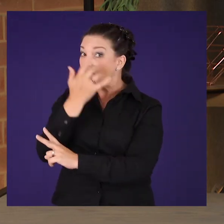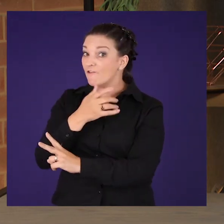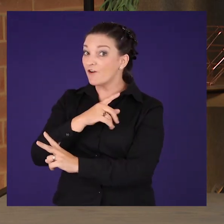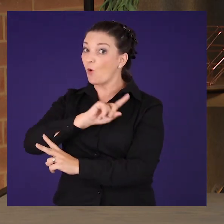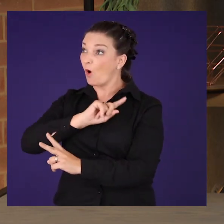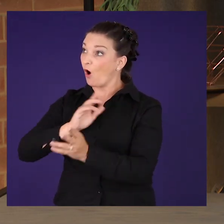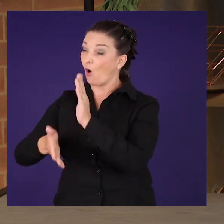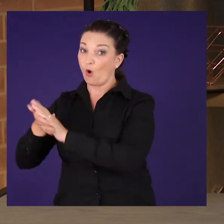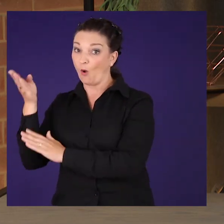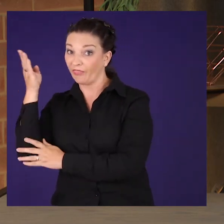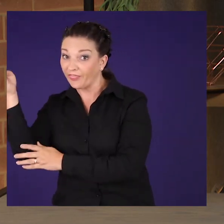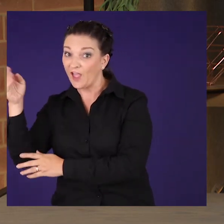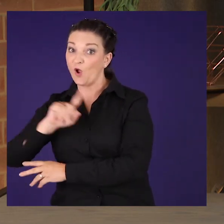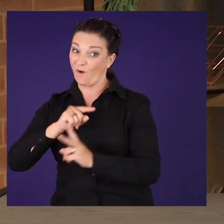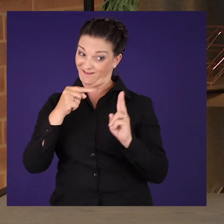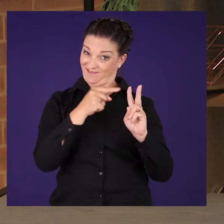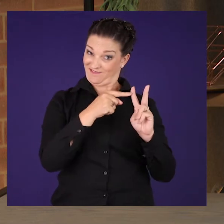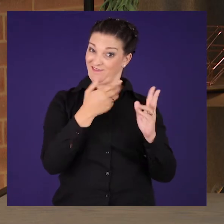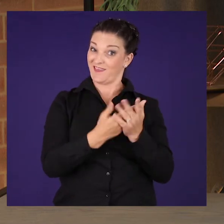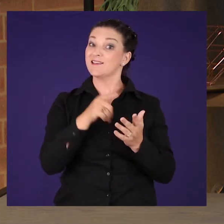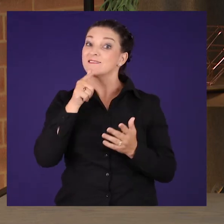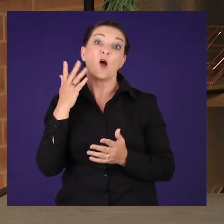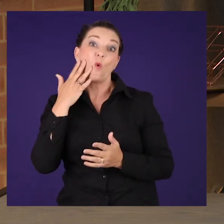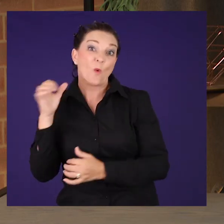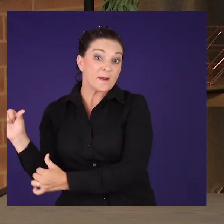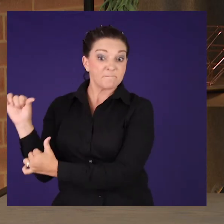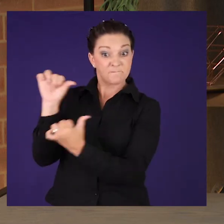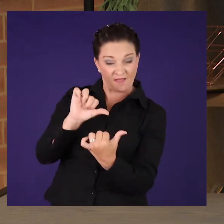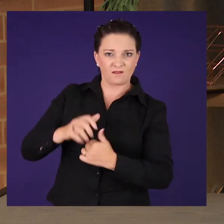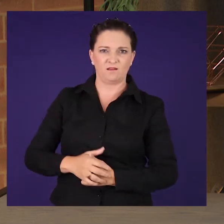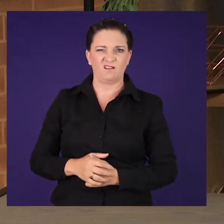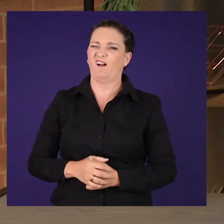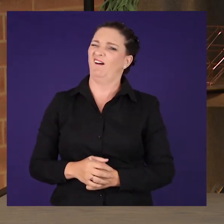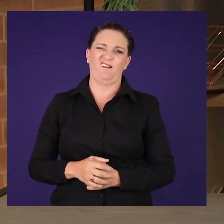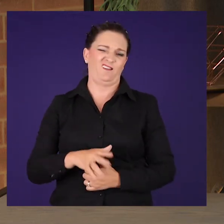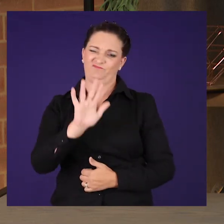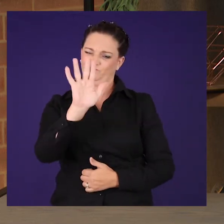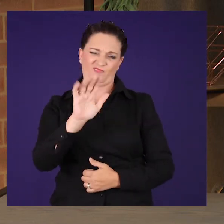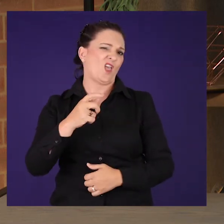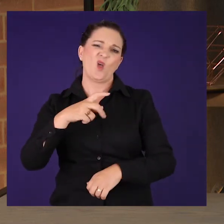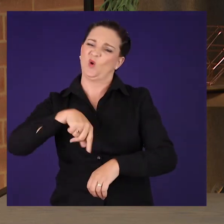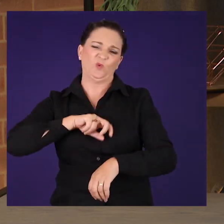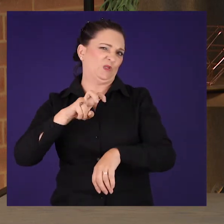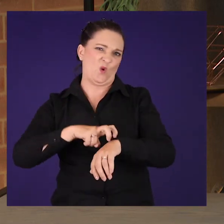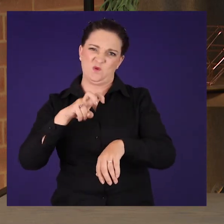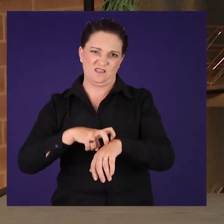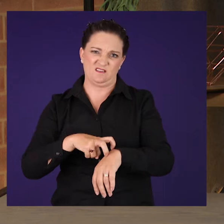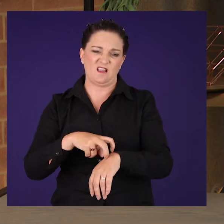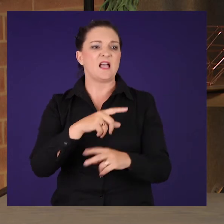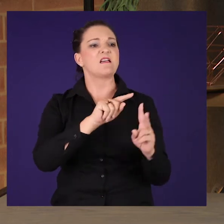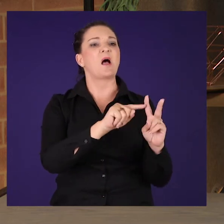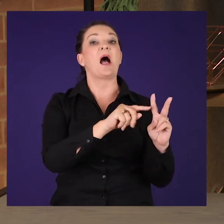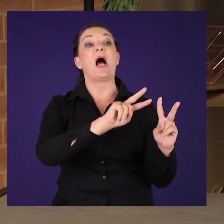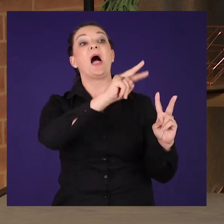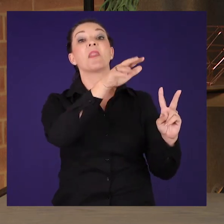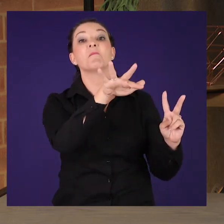wanneer jy moet terugkom. Ons het nie nodig dat ander mense vir ons moet sê wat God sy begeerte vir